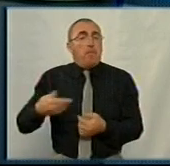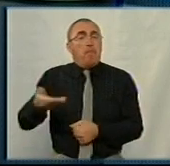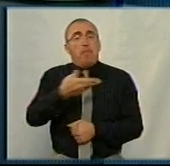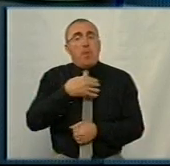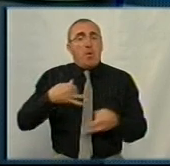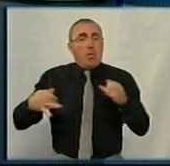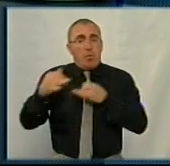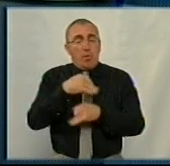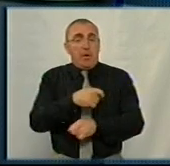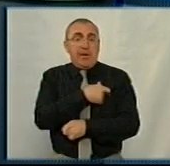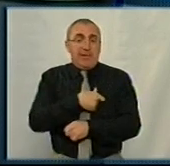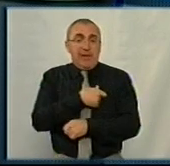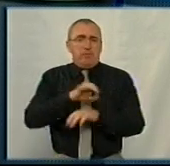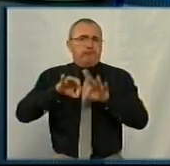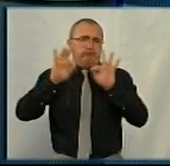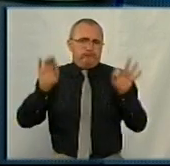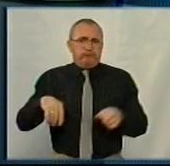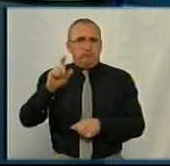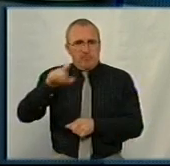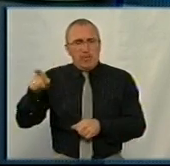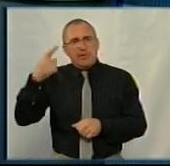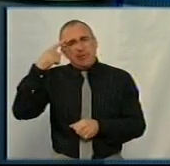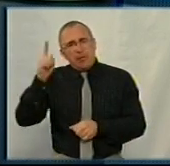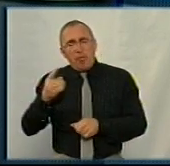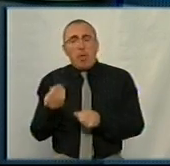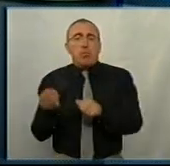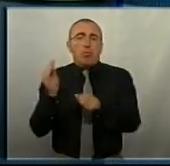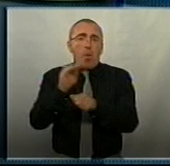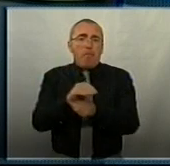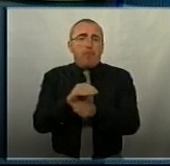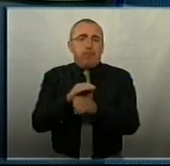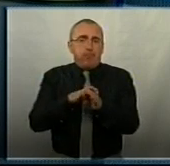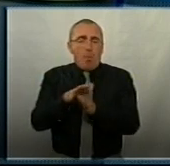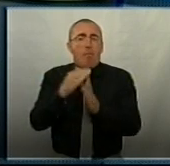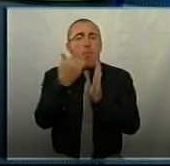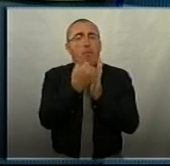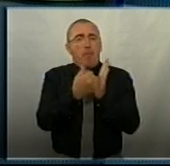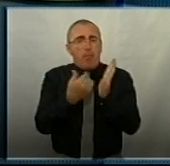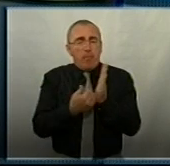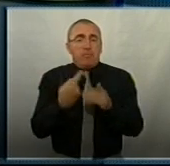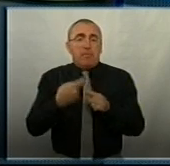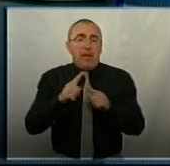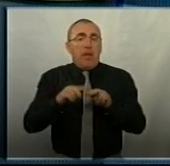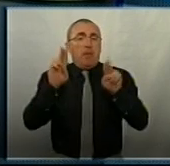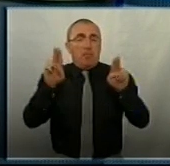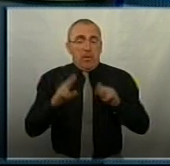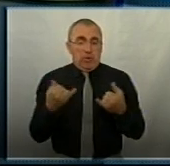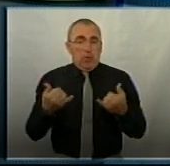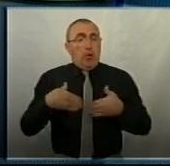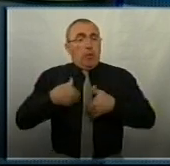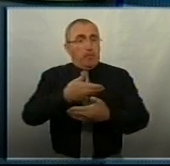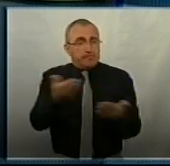депутати в нас досвідчені і вони вже знають, яким чином наповнюються програми. Програми заповнюються саме з таким принципом, як ми зараз